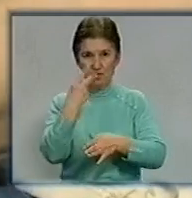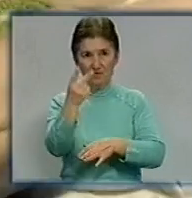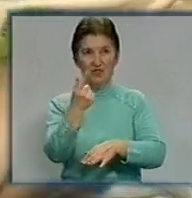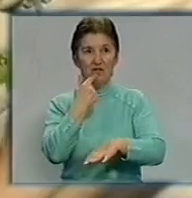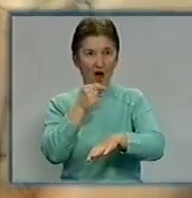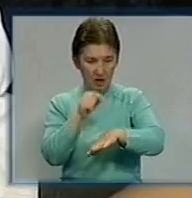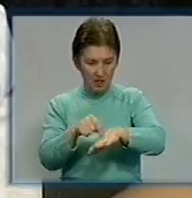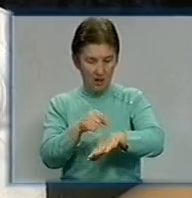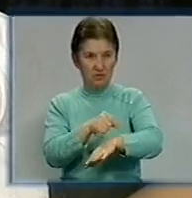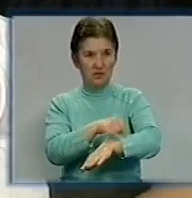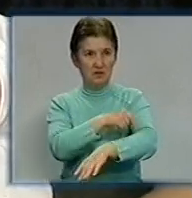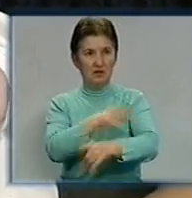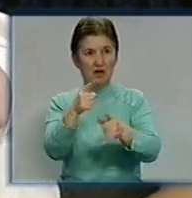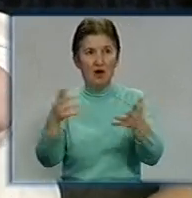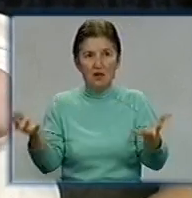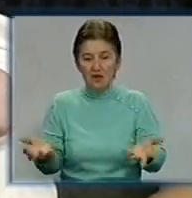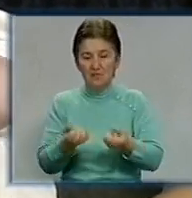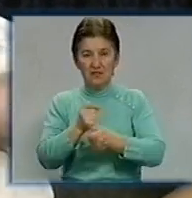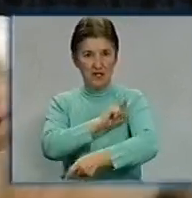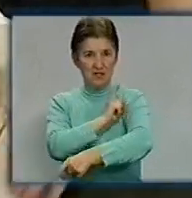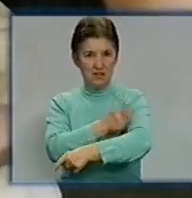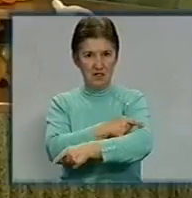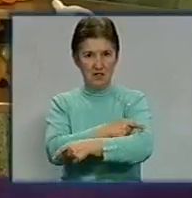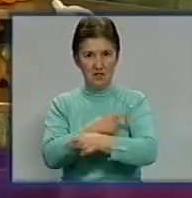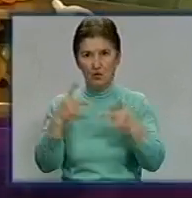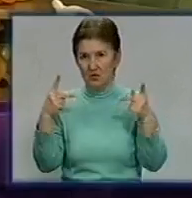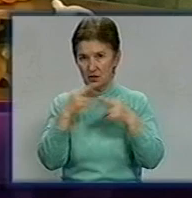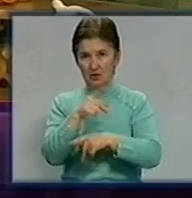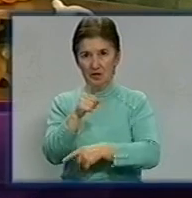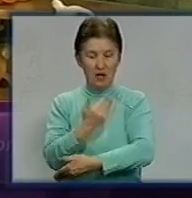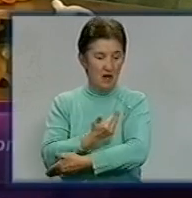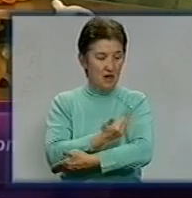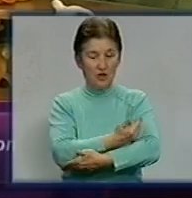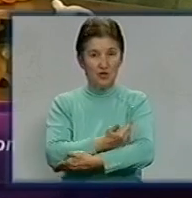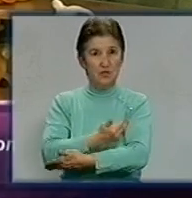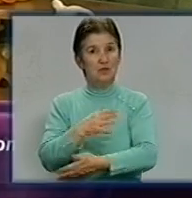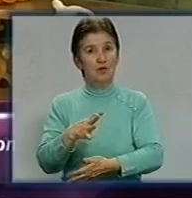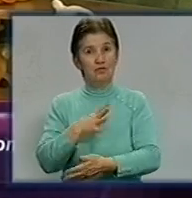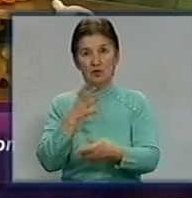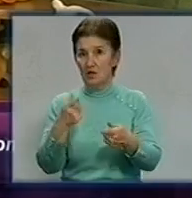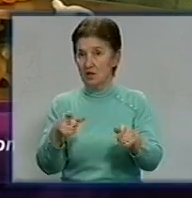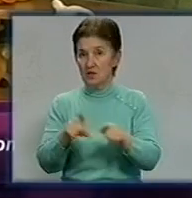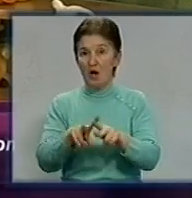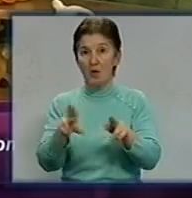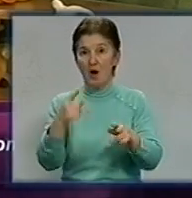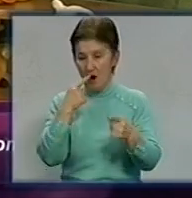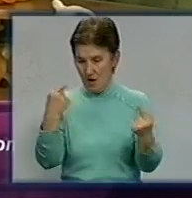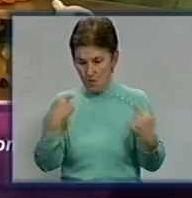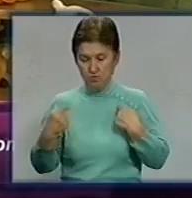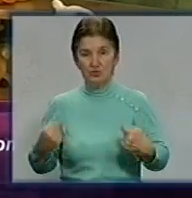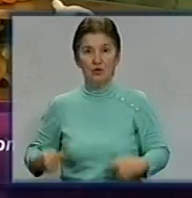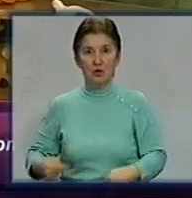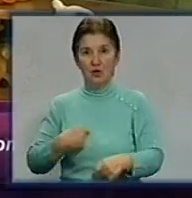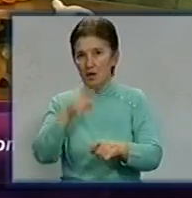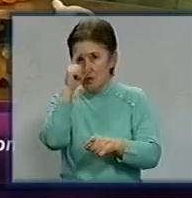крапельниць. Хлопчика рятували від сильної інтоксикації організму. Дитина була майже вся, як наче в опіках. І, поняте,